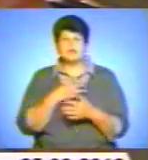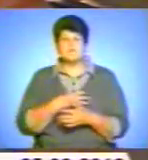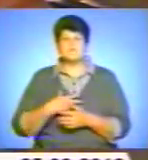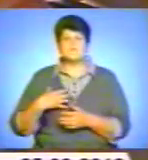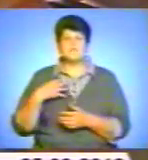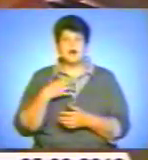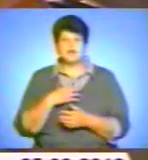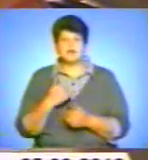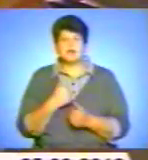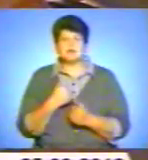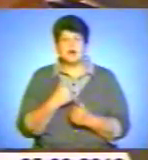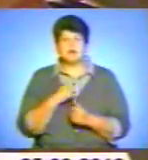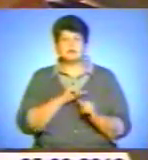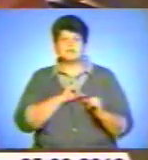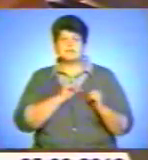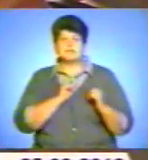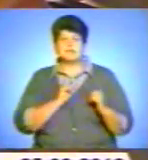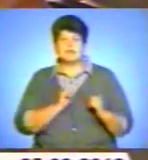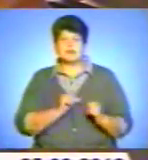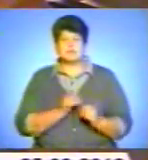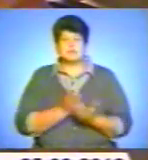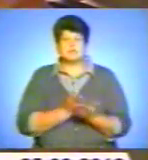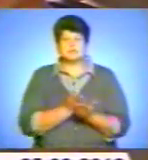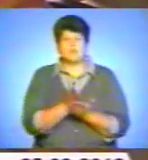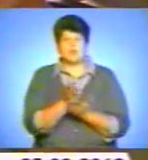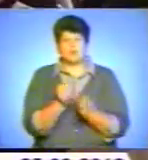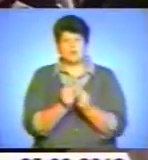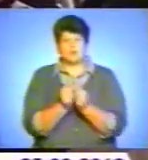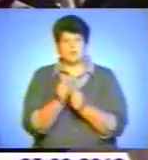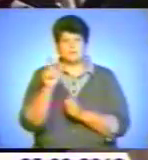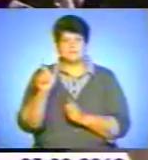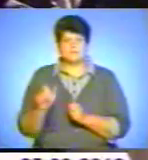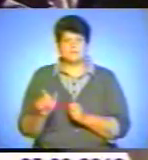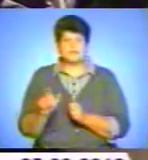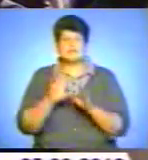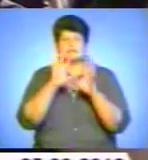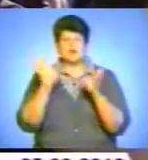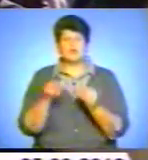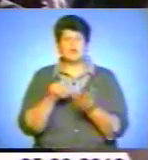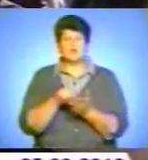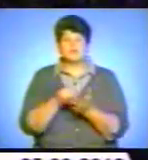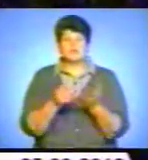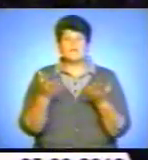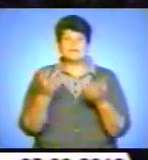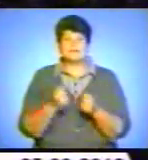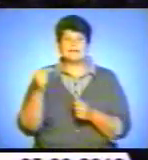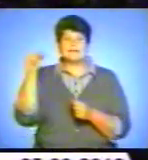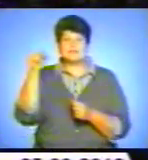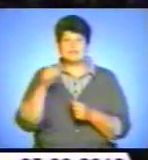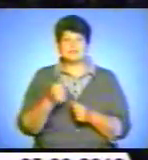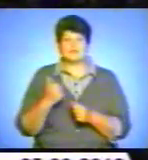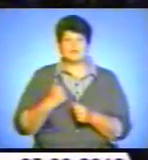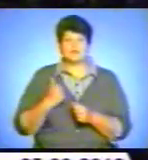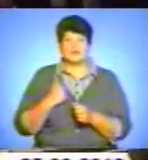як наше серце є спрямованим до ближнього. Загалом участь у паломництві взяли майже тисяча військовослужбовців та